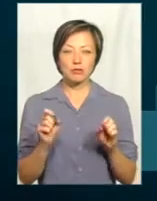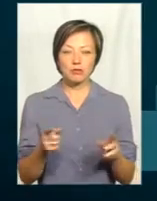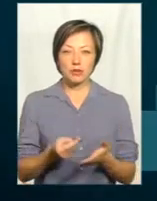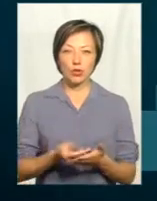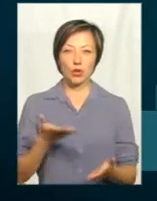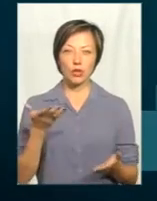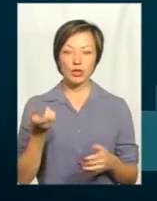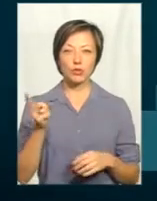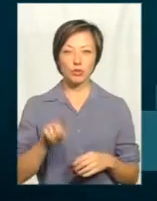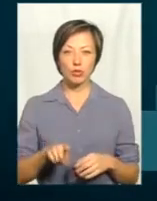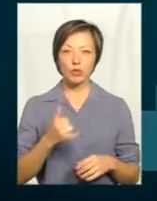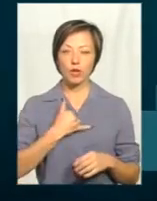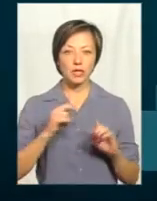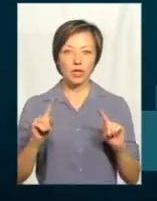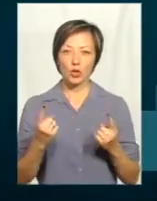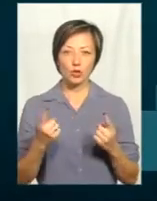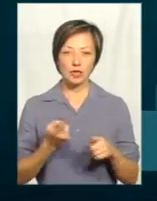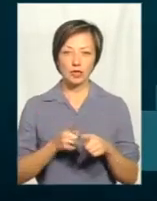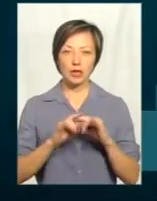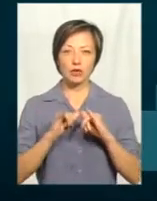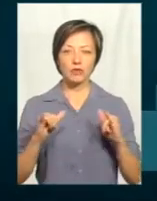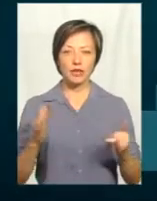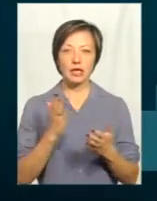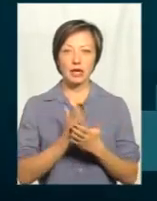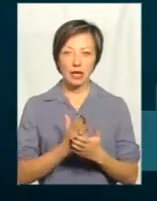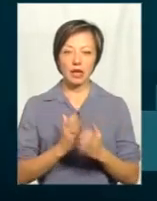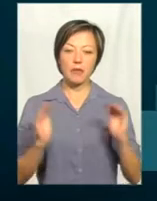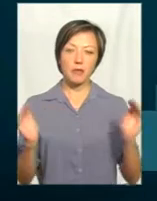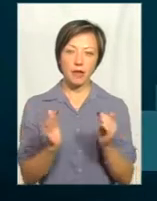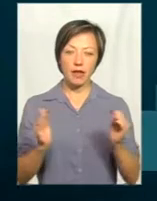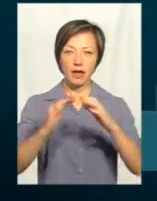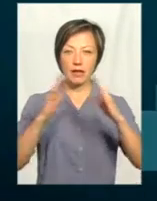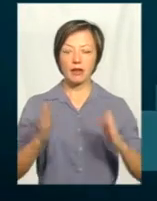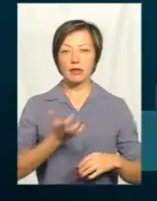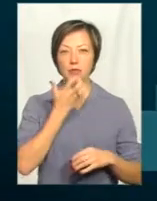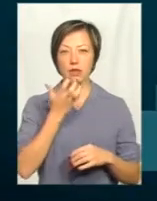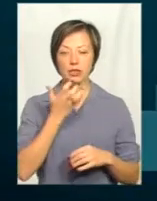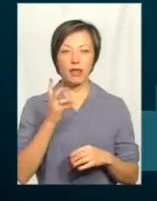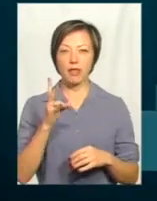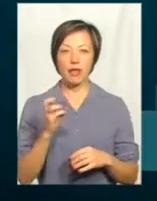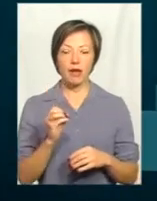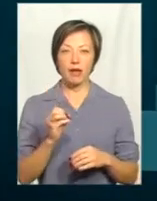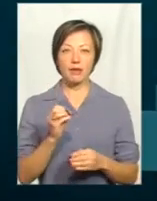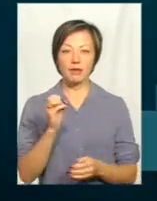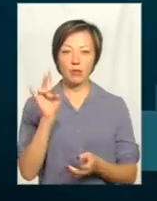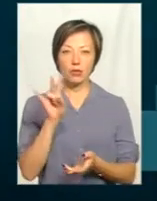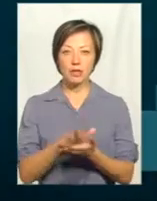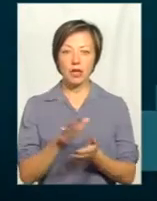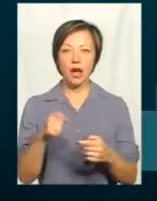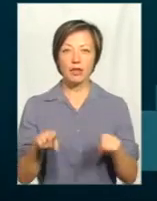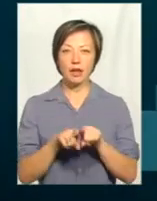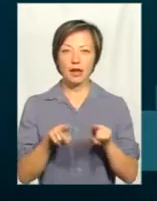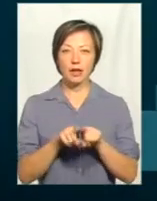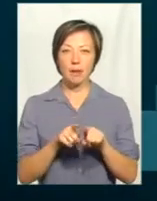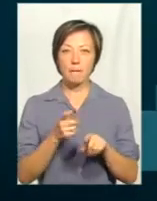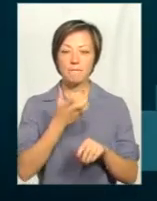Тому в нас не дуже це розвинуто. Є теплички невеликі, це, скоріше, навіть не стаціонарні теплиці, а такі ті